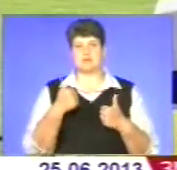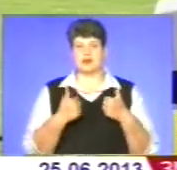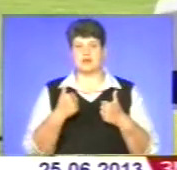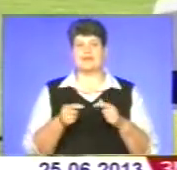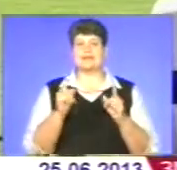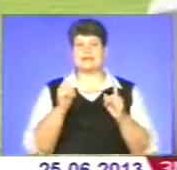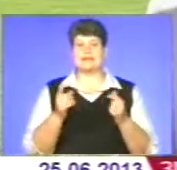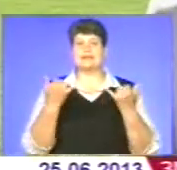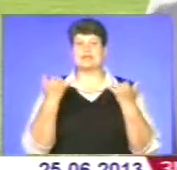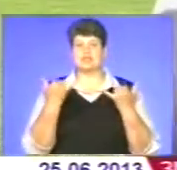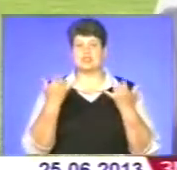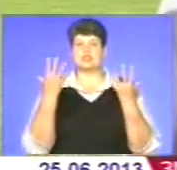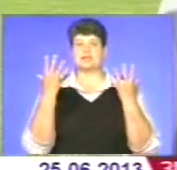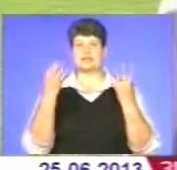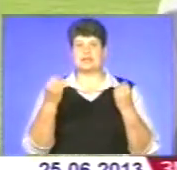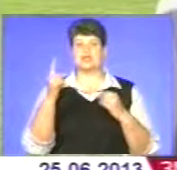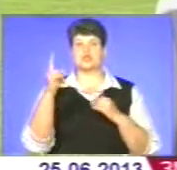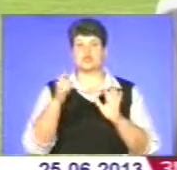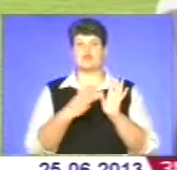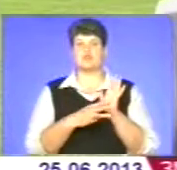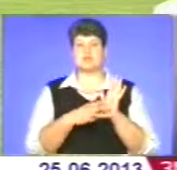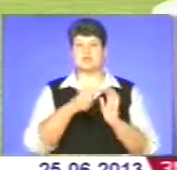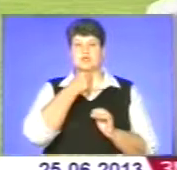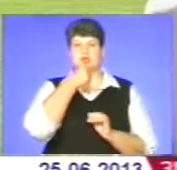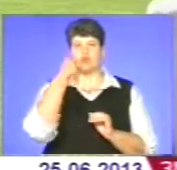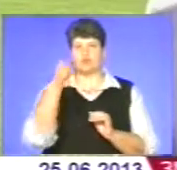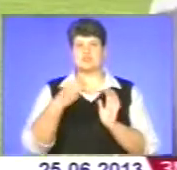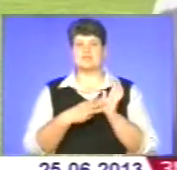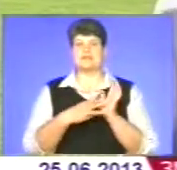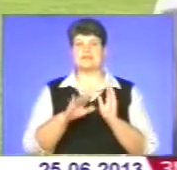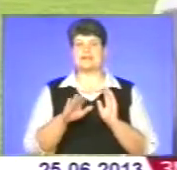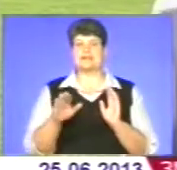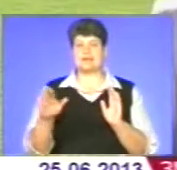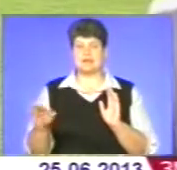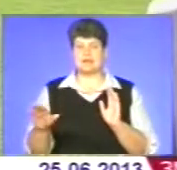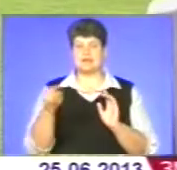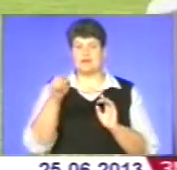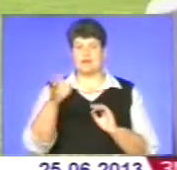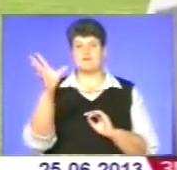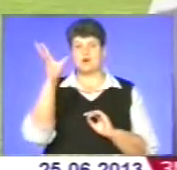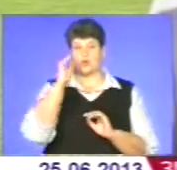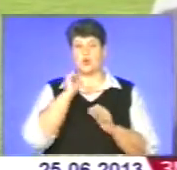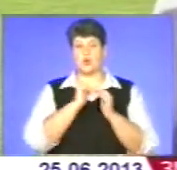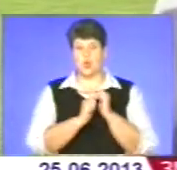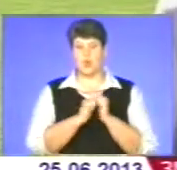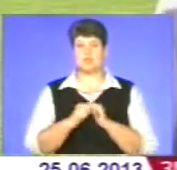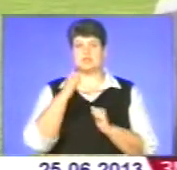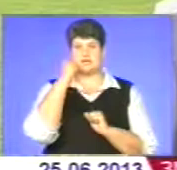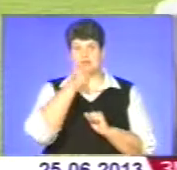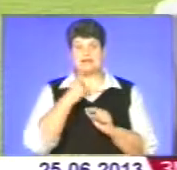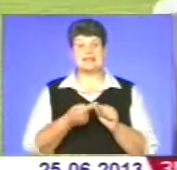Тому що тільки на сьогоднішній день 180 дорослих і 80 дітей. І так врахуйте кожен рік. Це все є